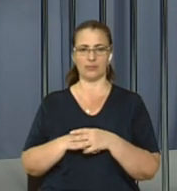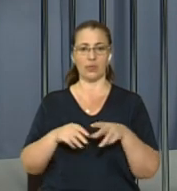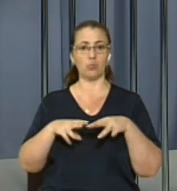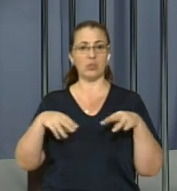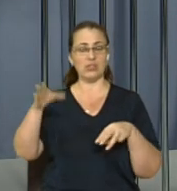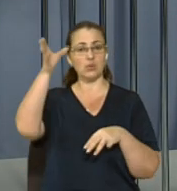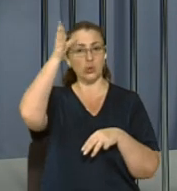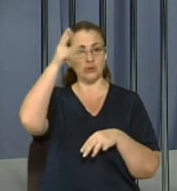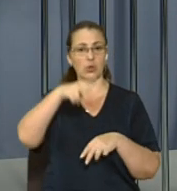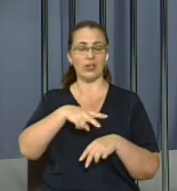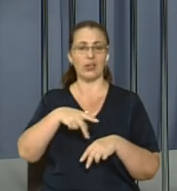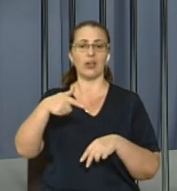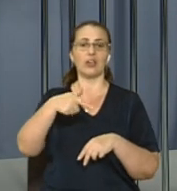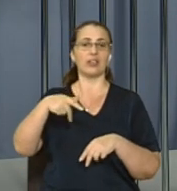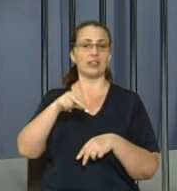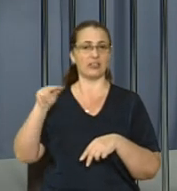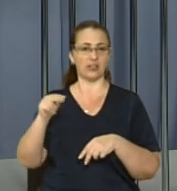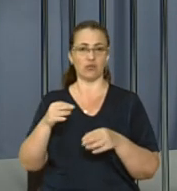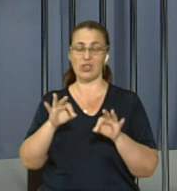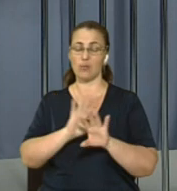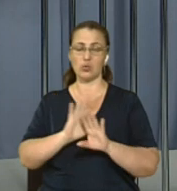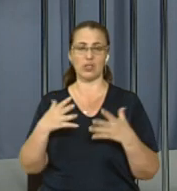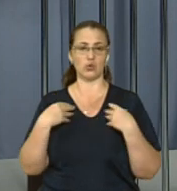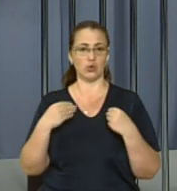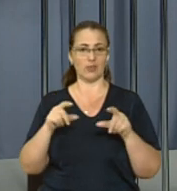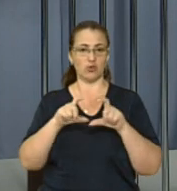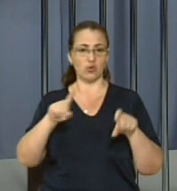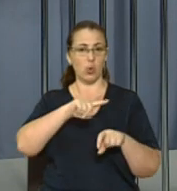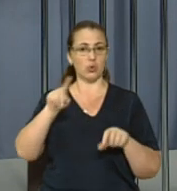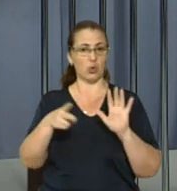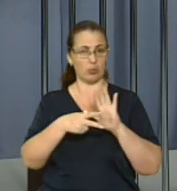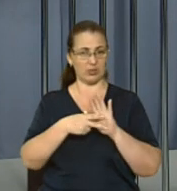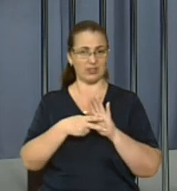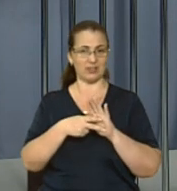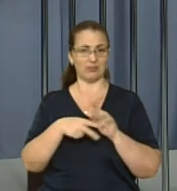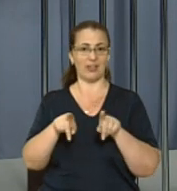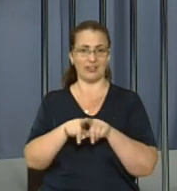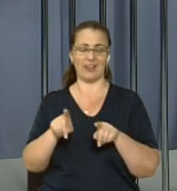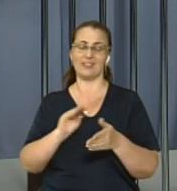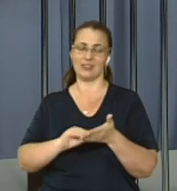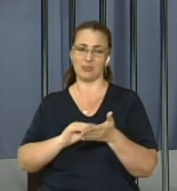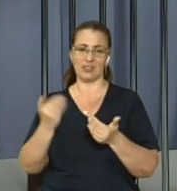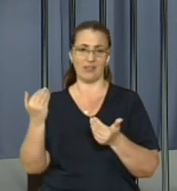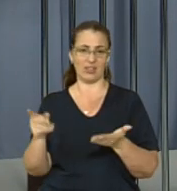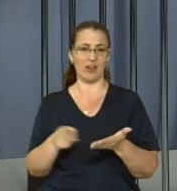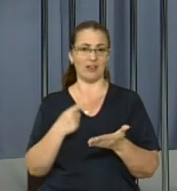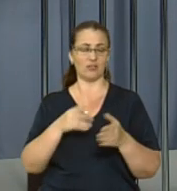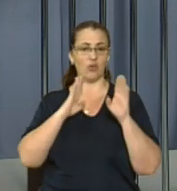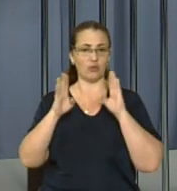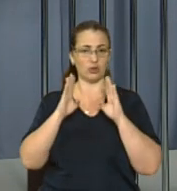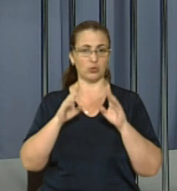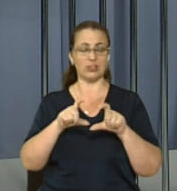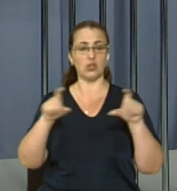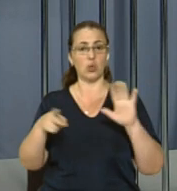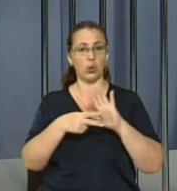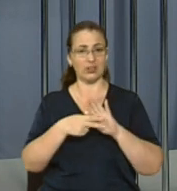Міністерку освіти Лілі Гриневич не впустили до львівської школи номер 7. Про це вона повідомила на своїй сторінці у Фейсбуці. Ідляться про школу номер 7,